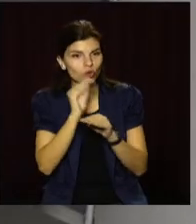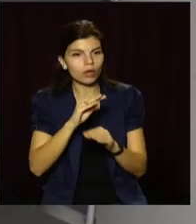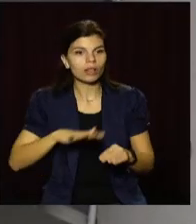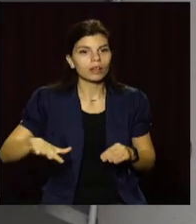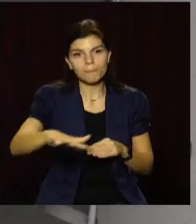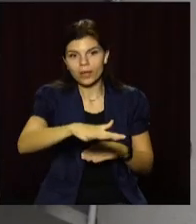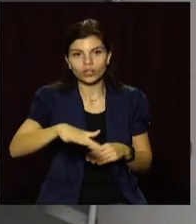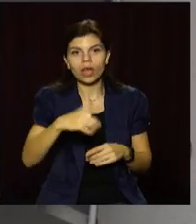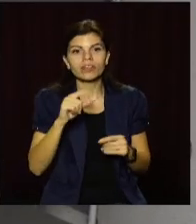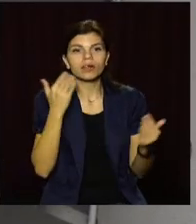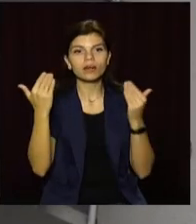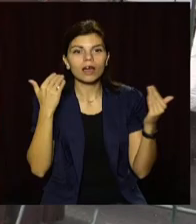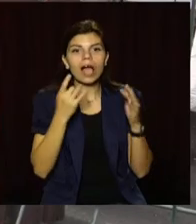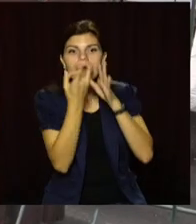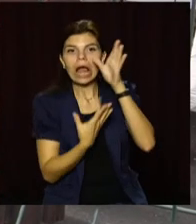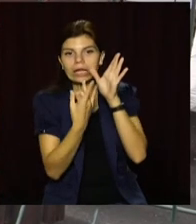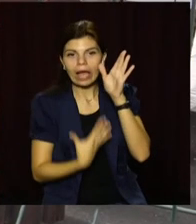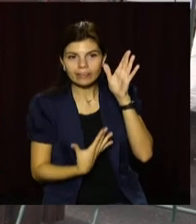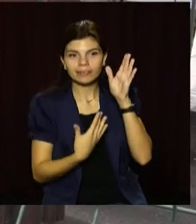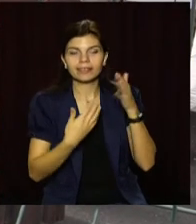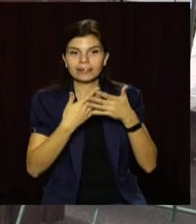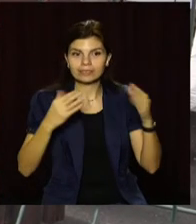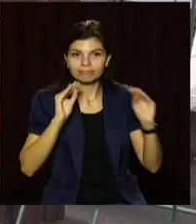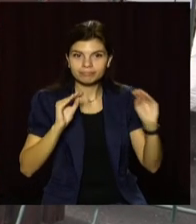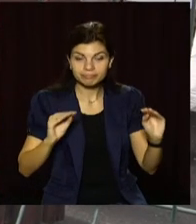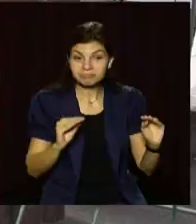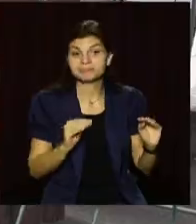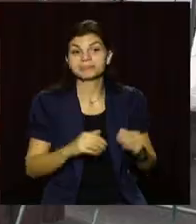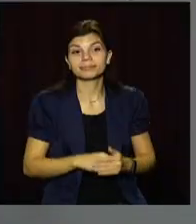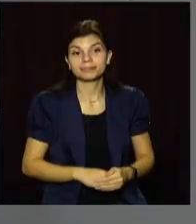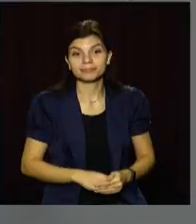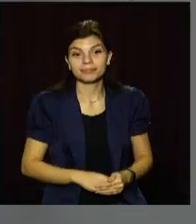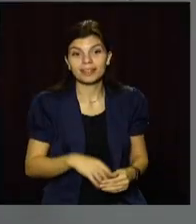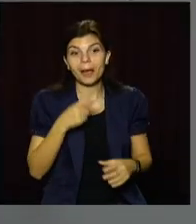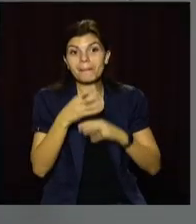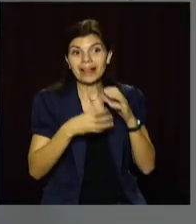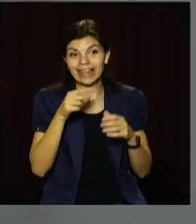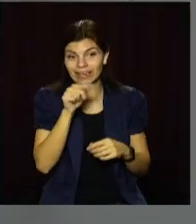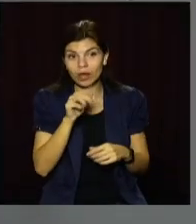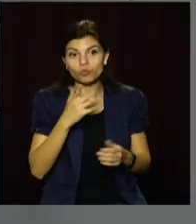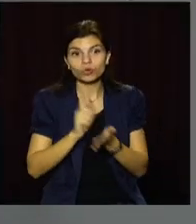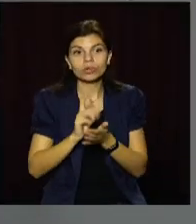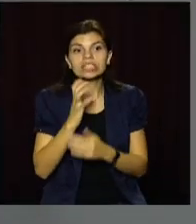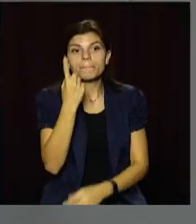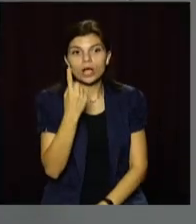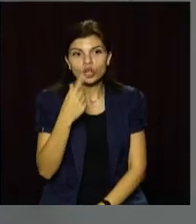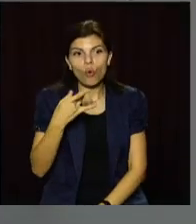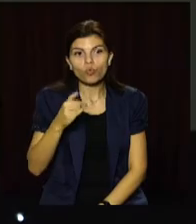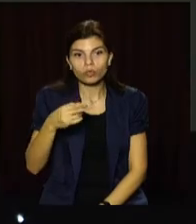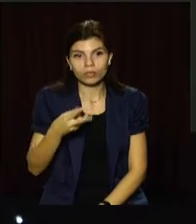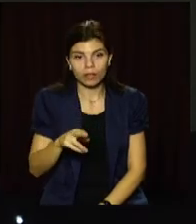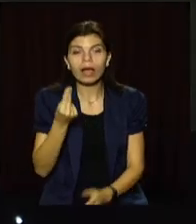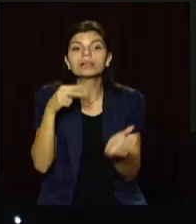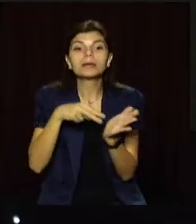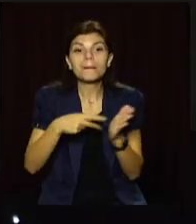майданчик, де буде виставка зразків ракетно-космічних виробів з інтерактивними панелями. Планетарій має запрацювати вже з 1 грудня.